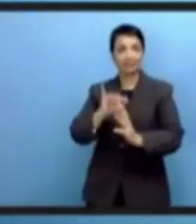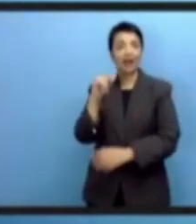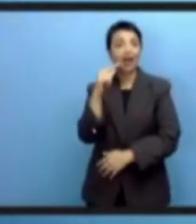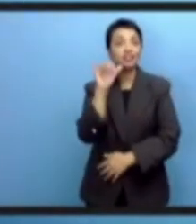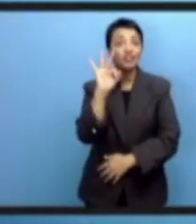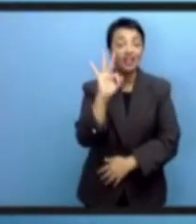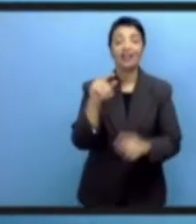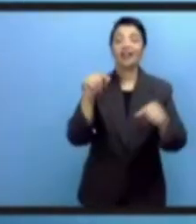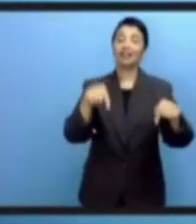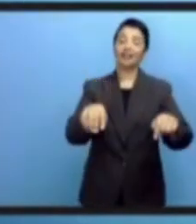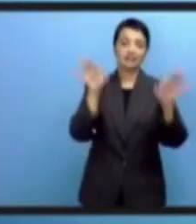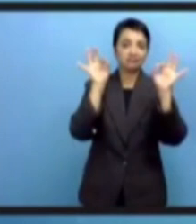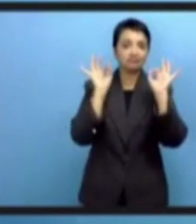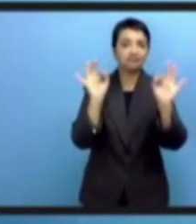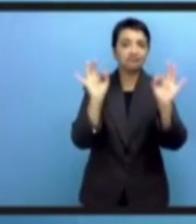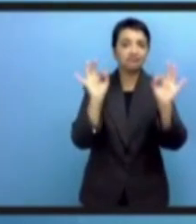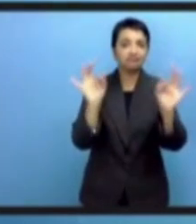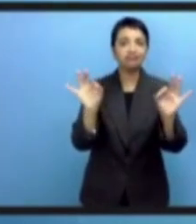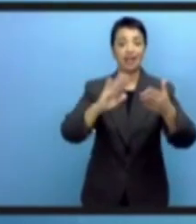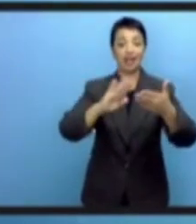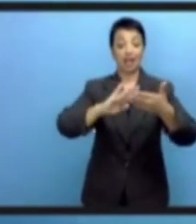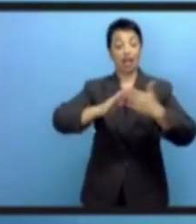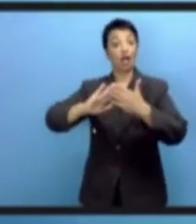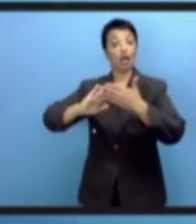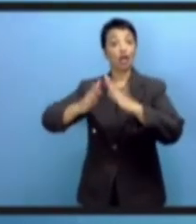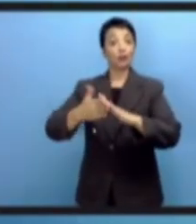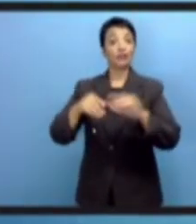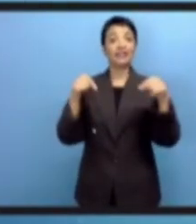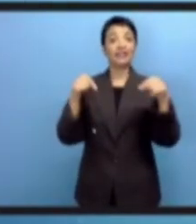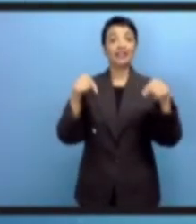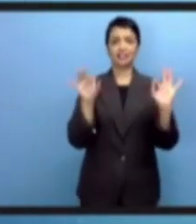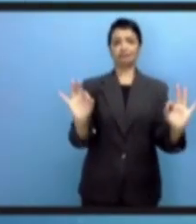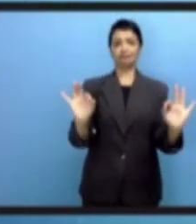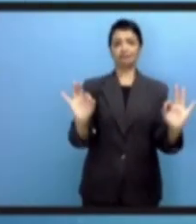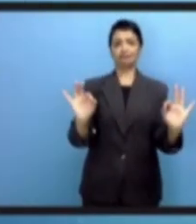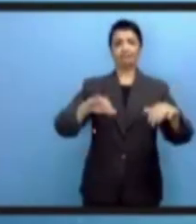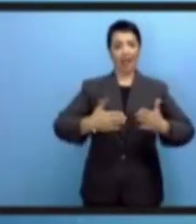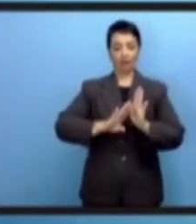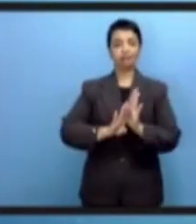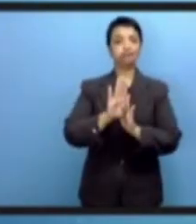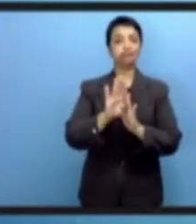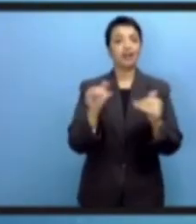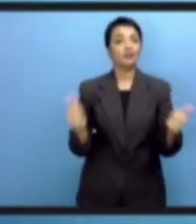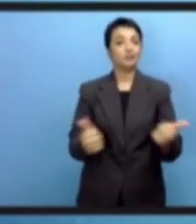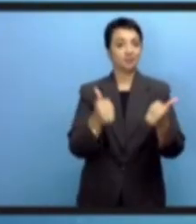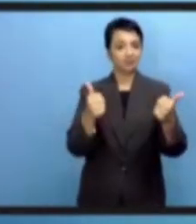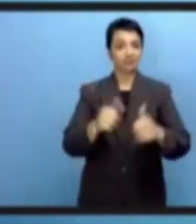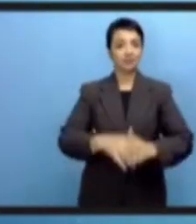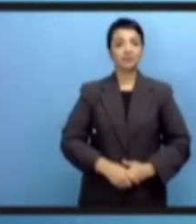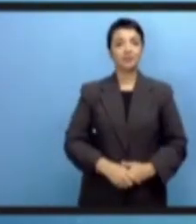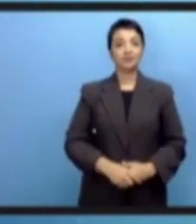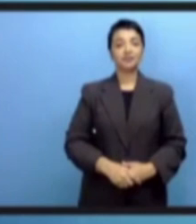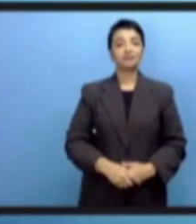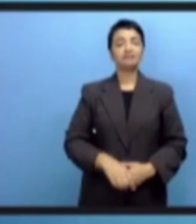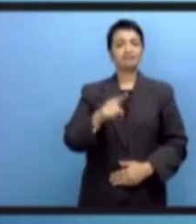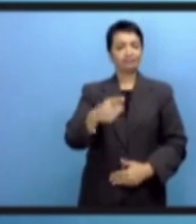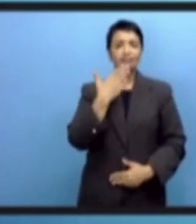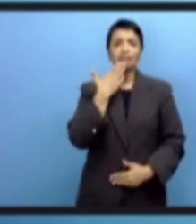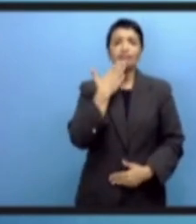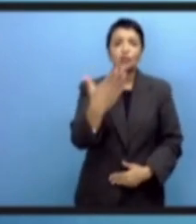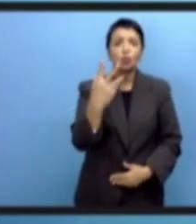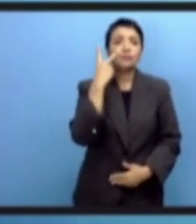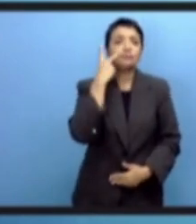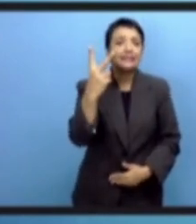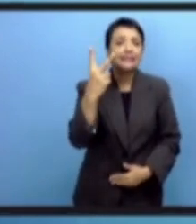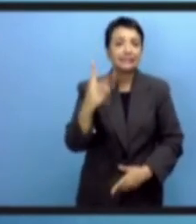Многие региональные форумы были проведены, многие форумы в рамках отдельных стран. И это действительно стало